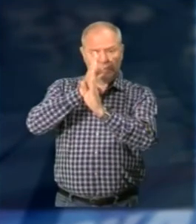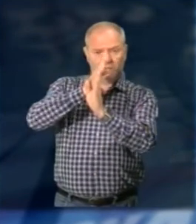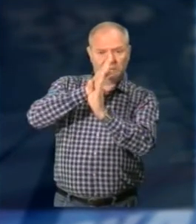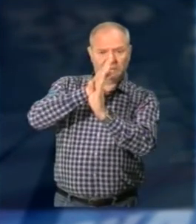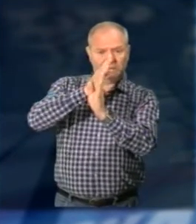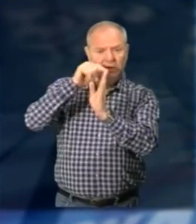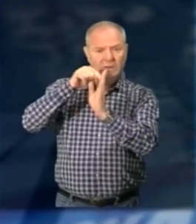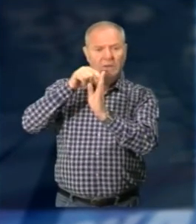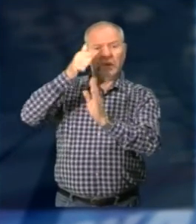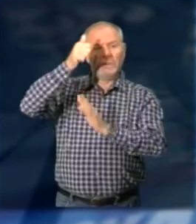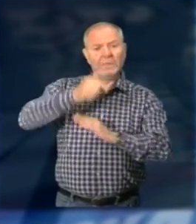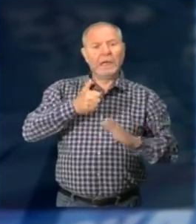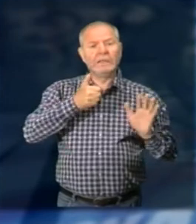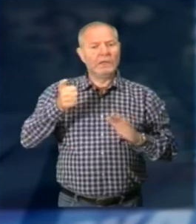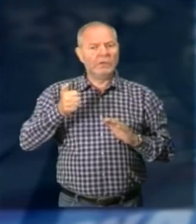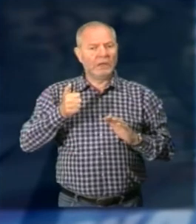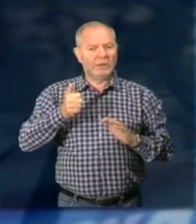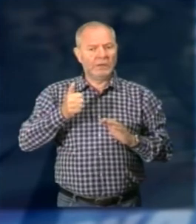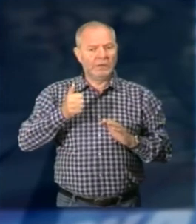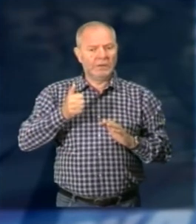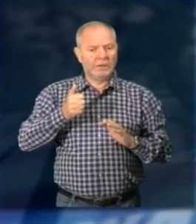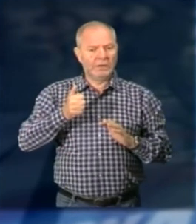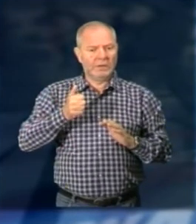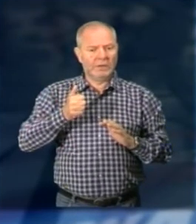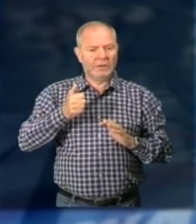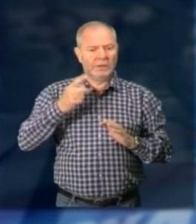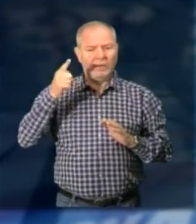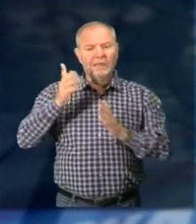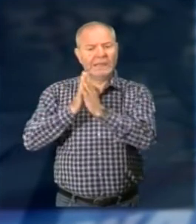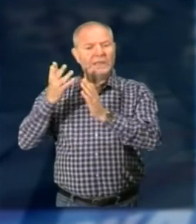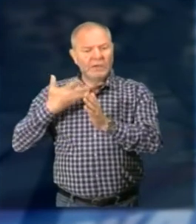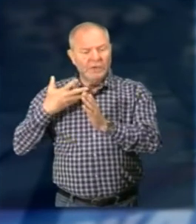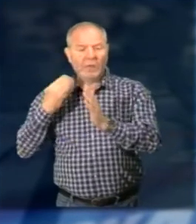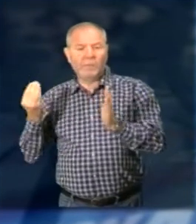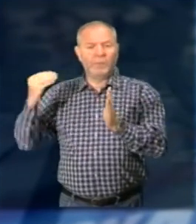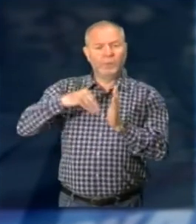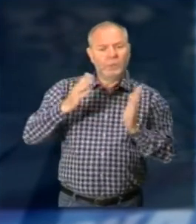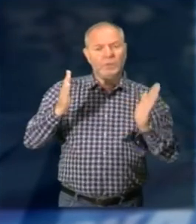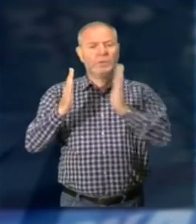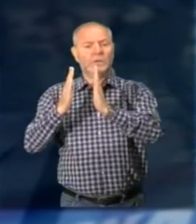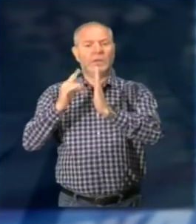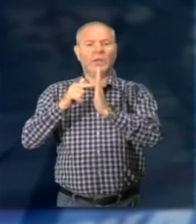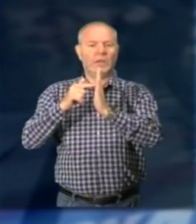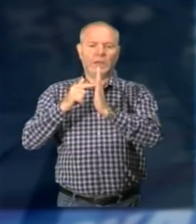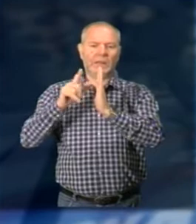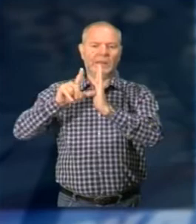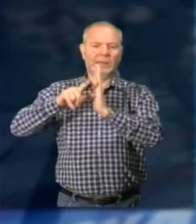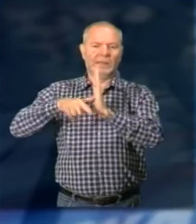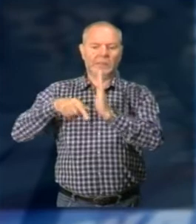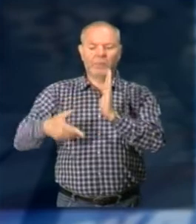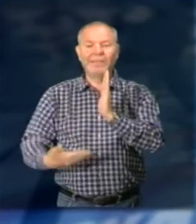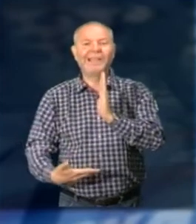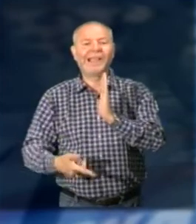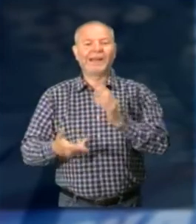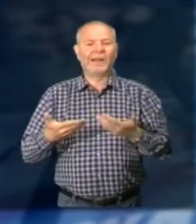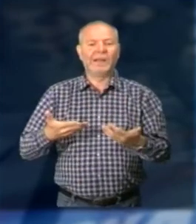del 1600 E quindi è stata giunta a una chiesa già esistente E probabilmente il terreno poi